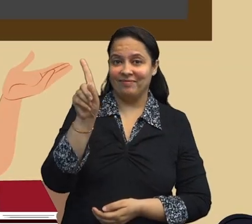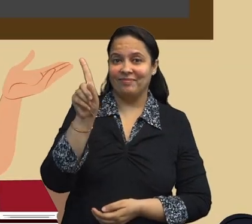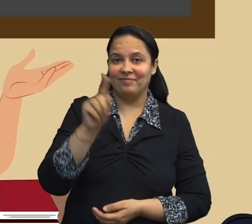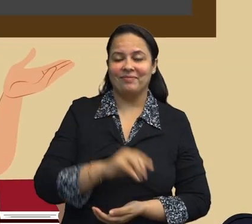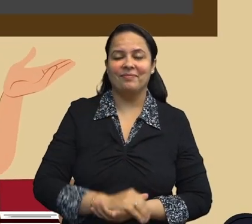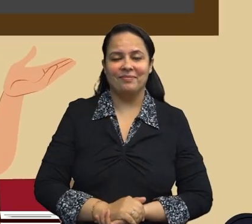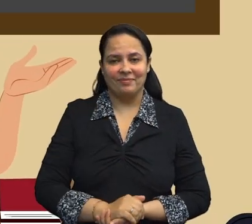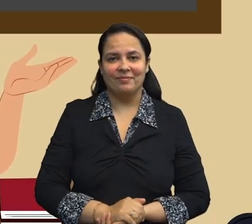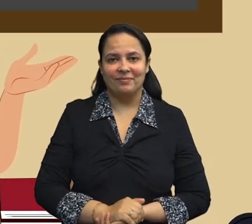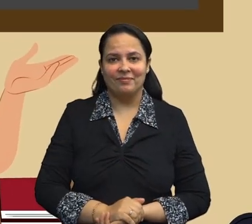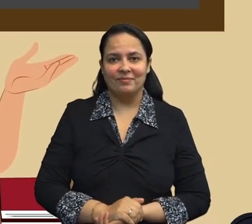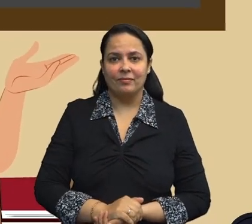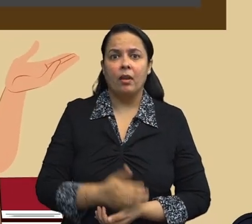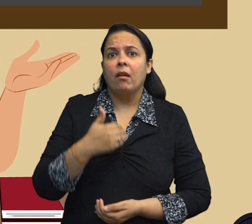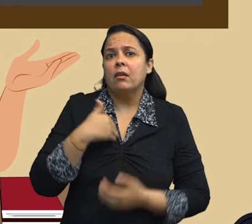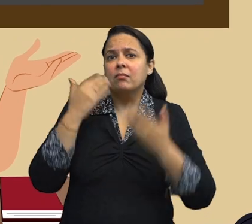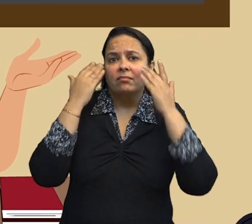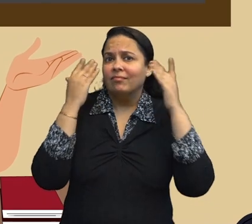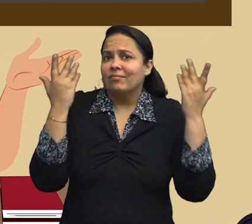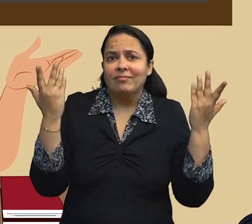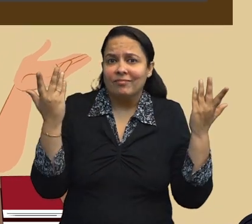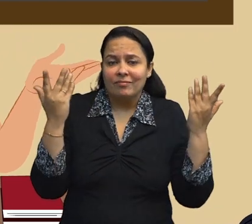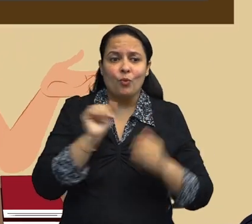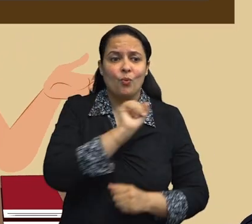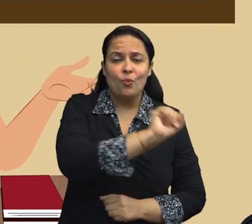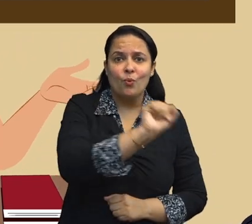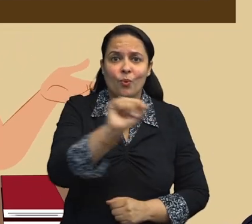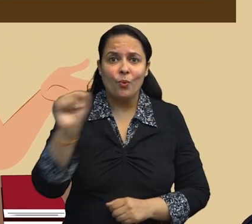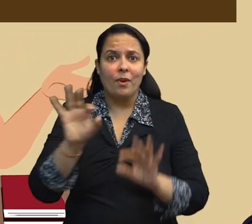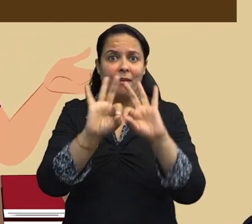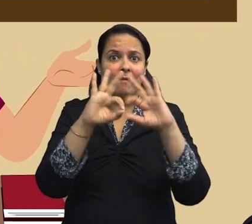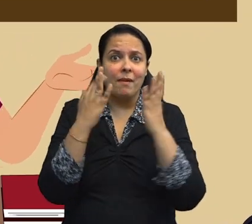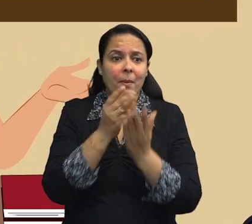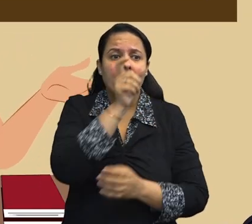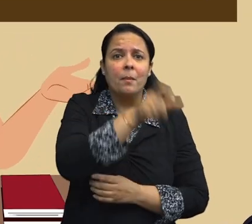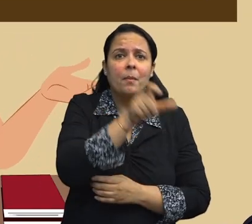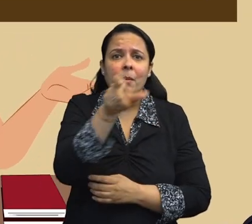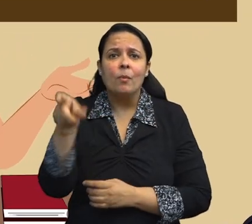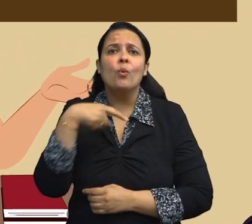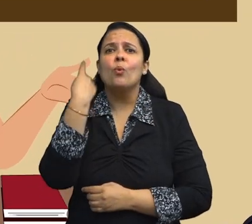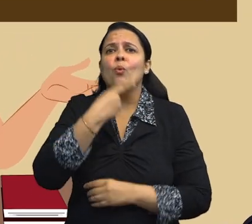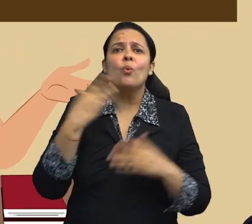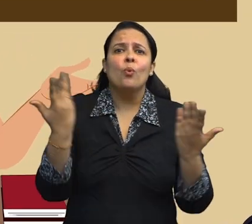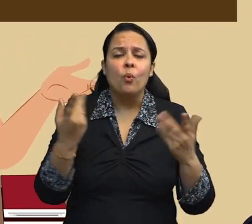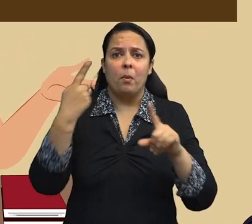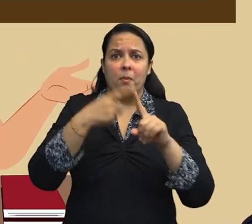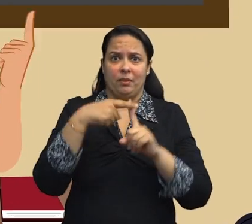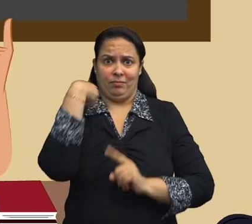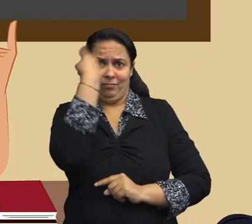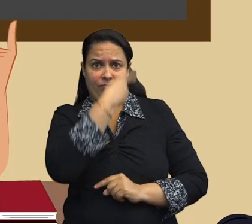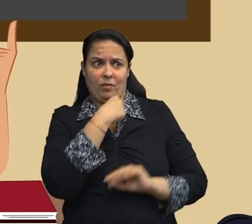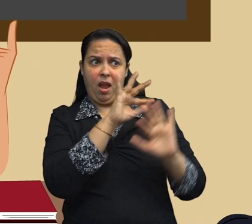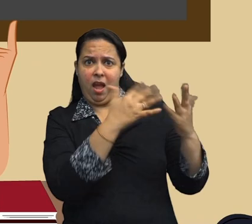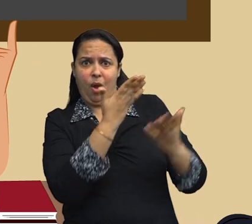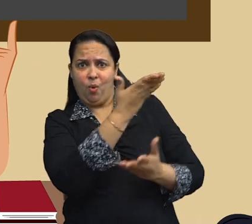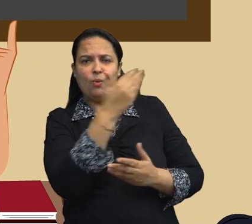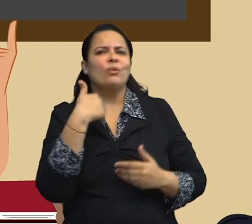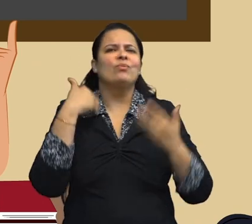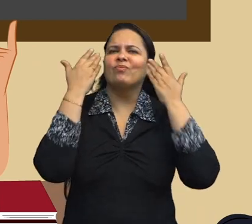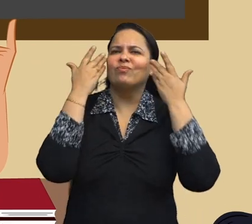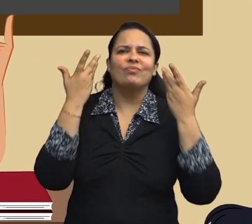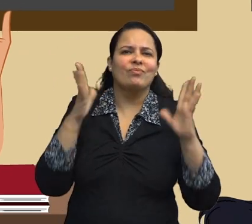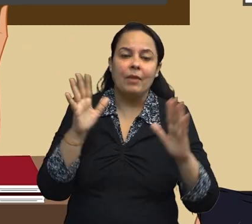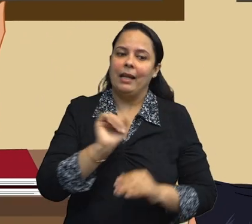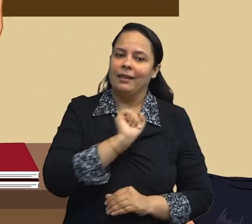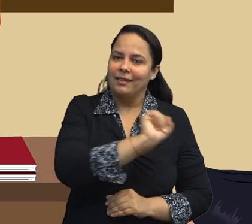बिल्कुल सही, मुझे ये पता नहीं कि आप लोगों की फैमिली में कौन-कौन है और कैसा दिखता है पर इसको आप